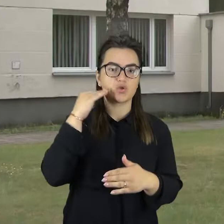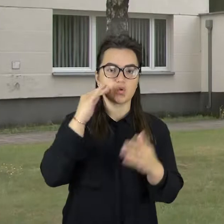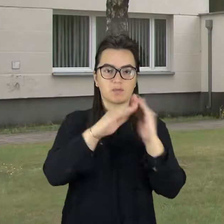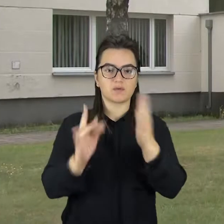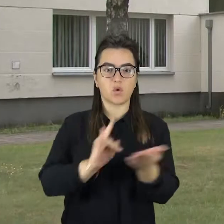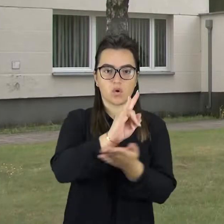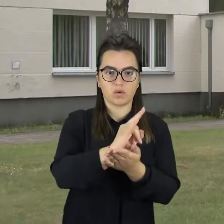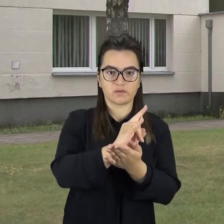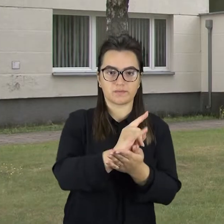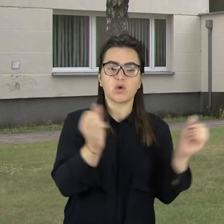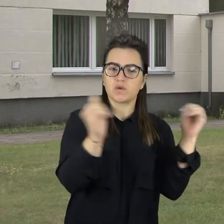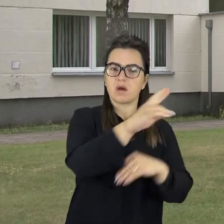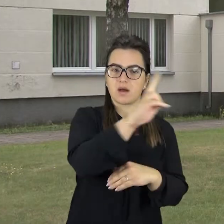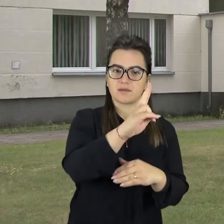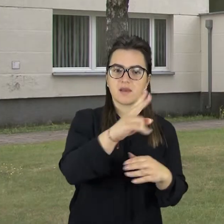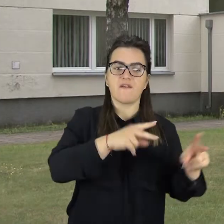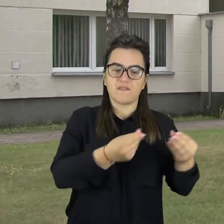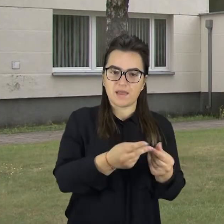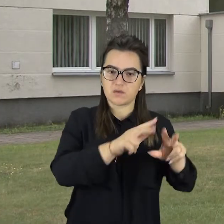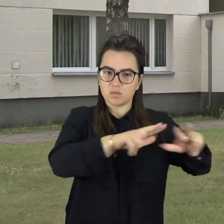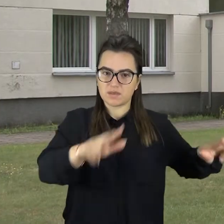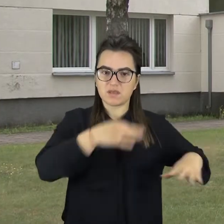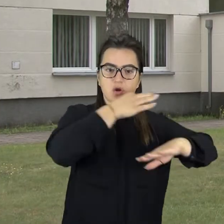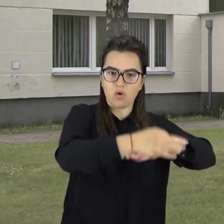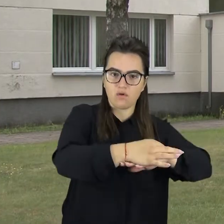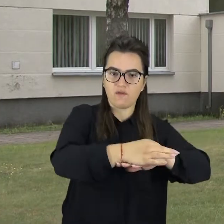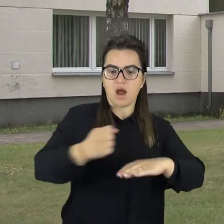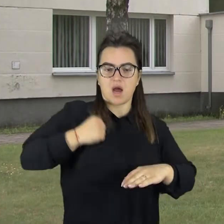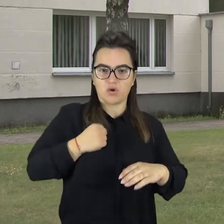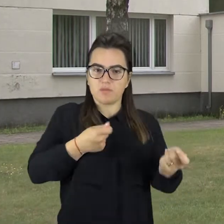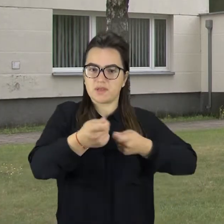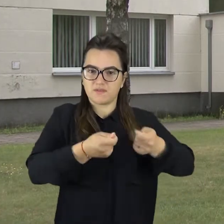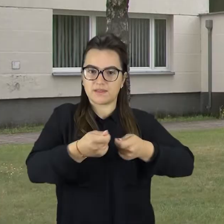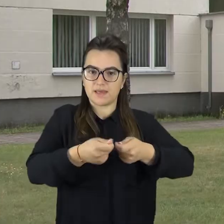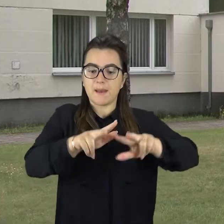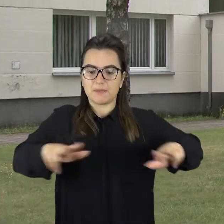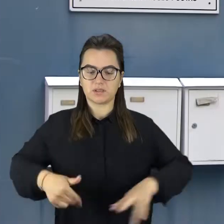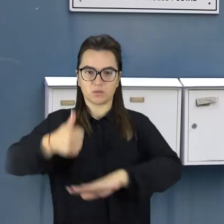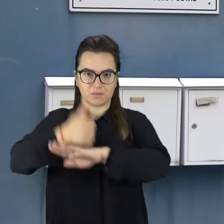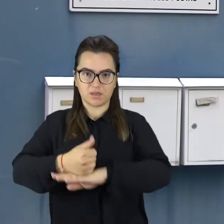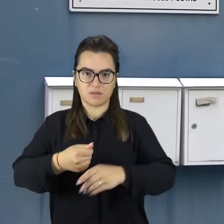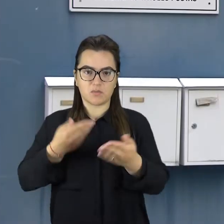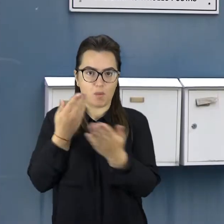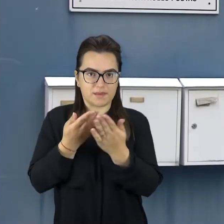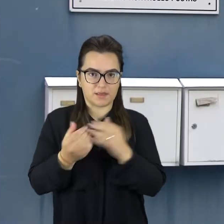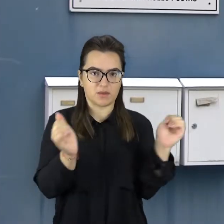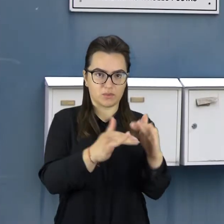dėlybų stalo sėdo krašto apsaugos finansų ministerijų atstovui Lietuvos kariuomenės vadai ministro pirmininko patarėjai. Šiauliečiai keliadų